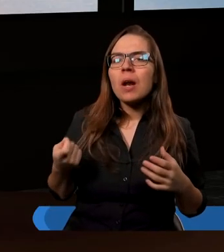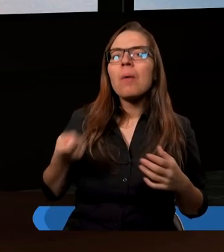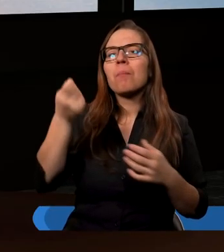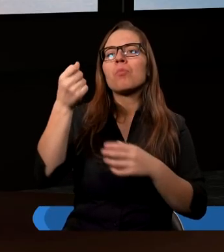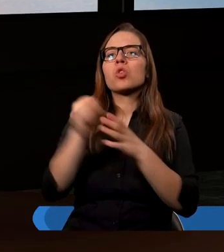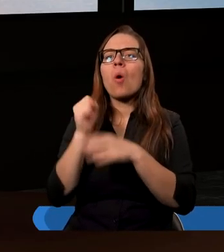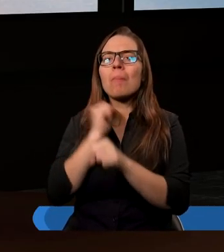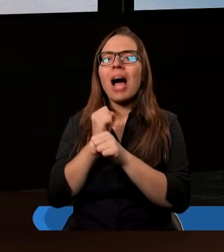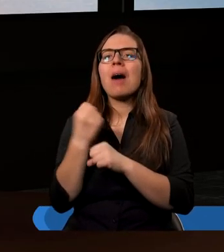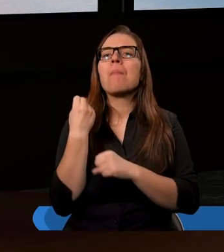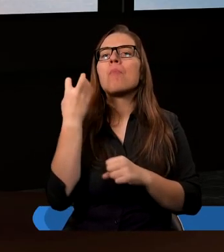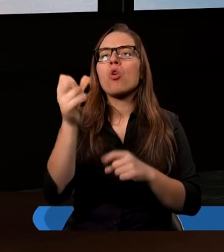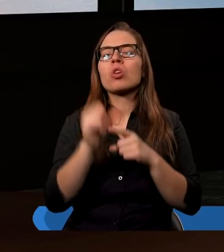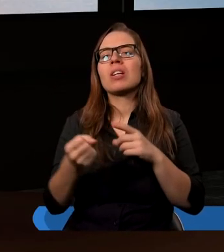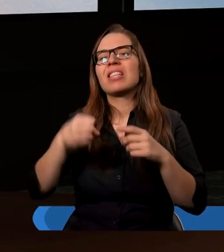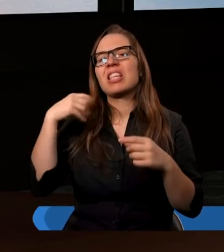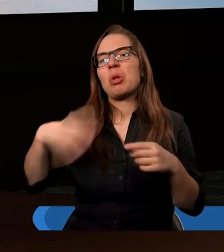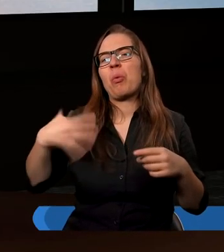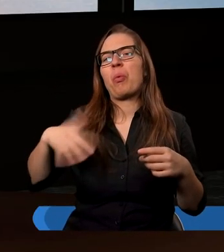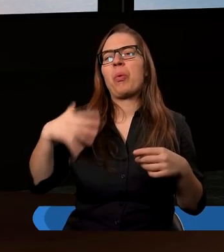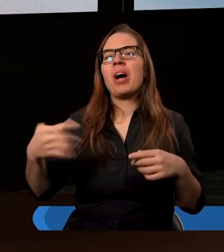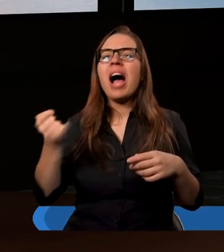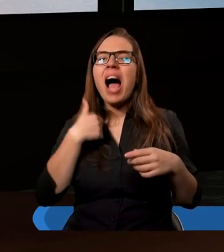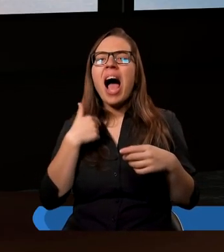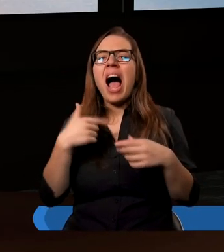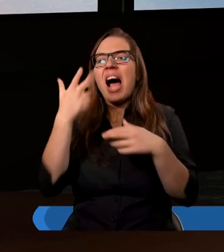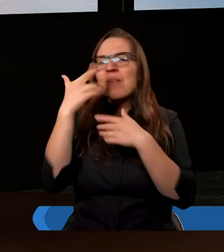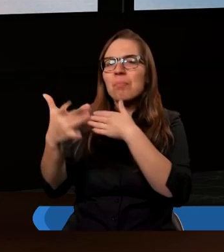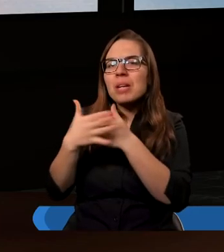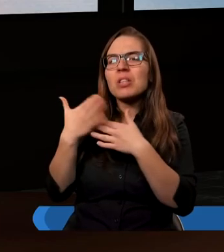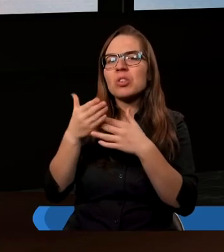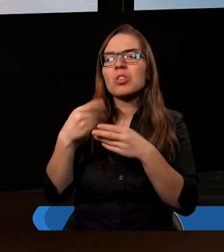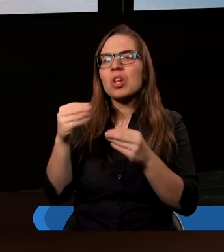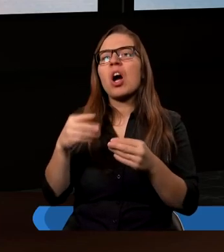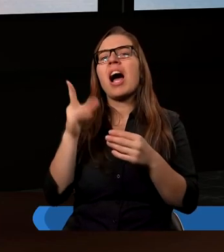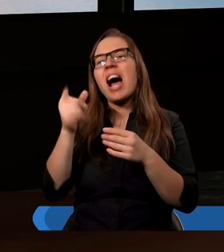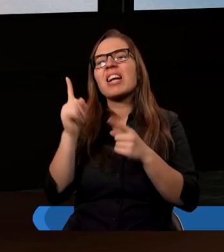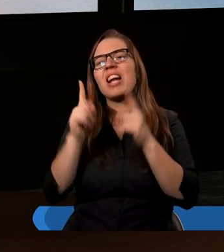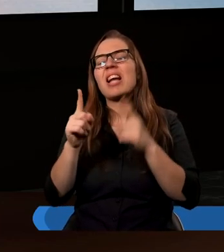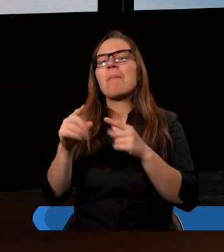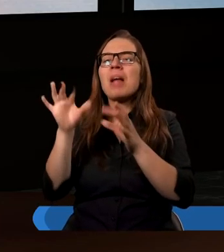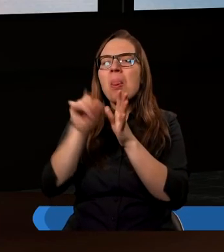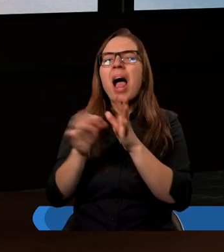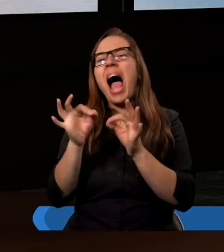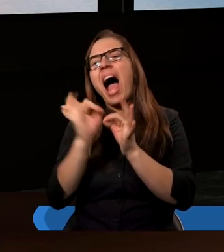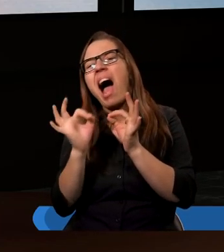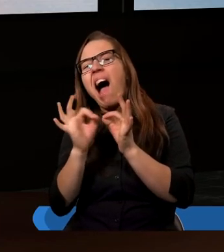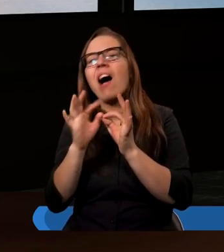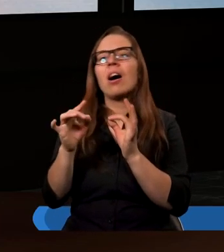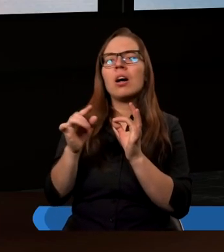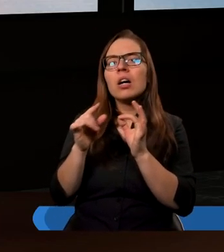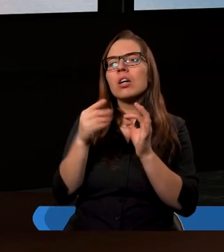są takie drogie, a gdybym kupiła bilet o stację bliżej, to już na tym zyskuję. I